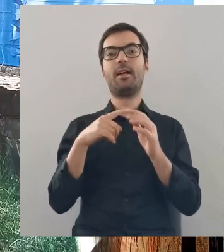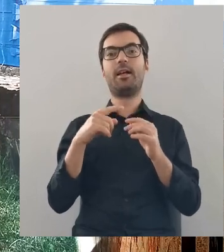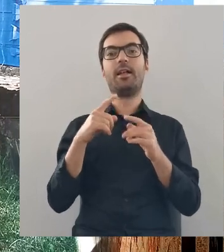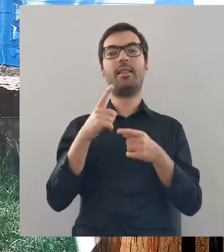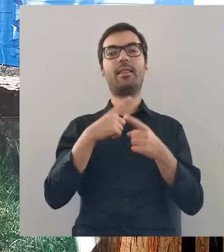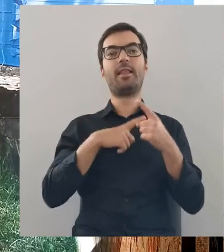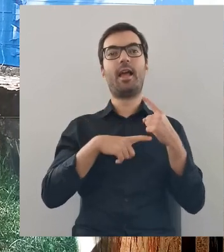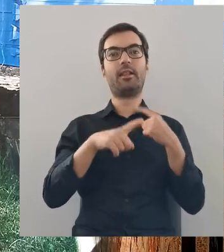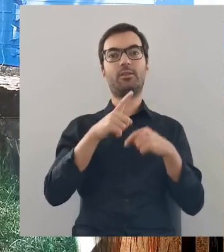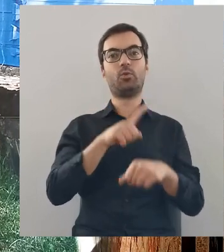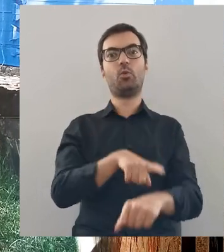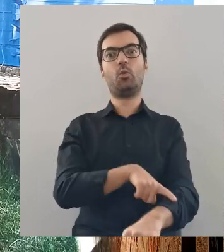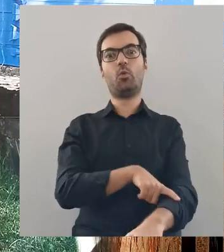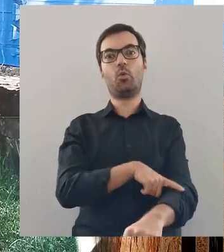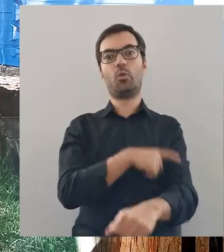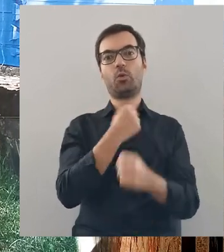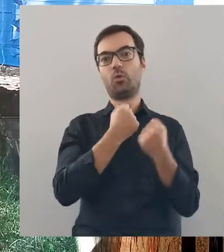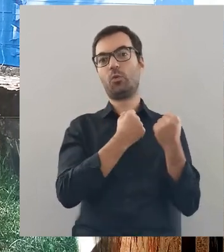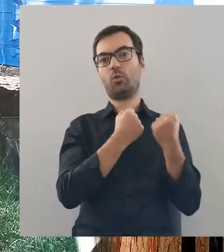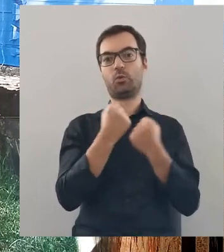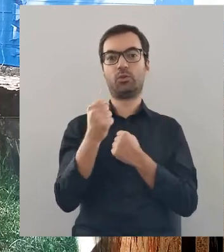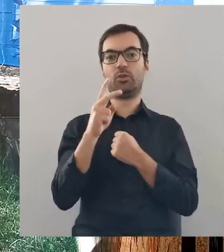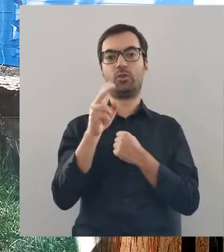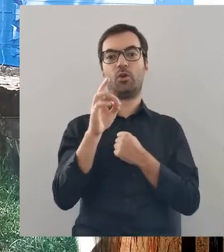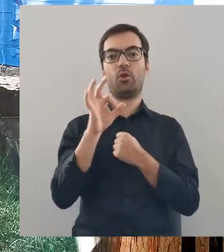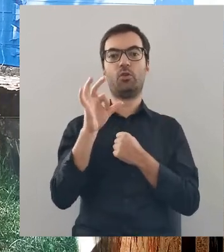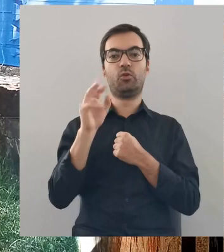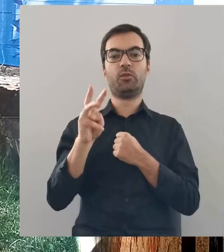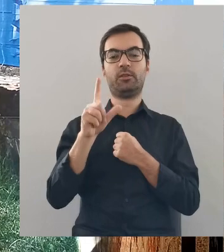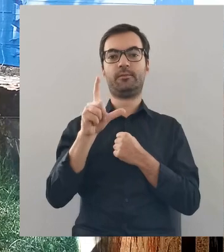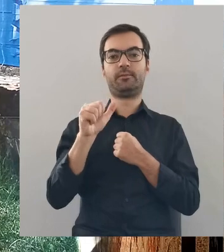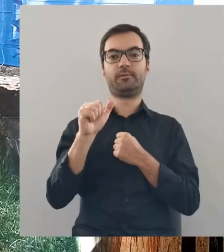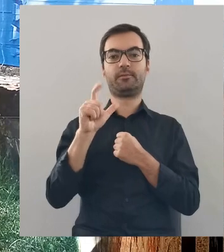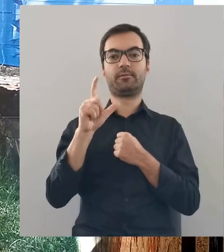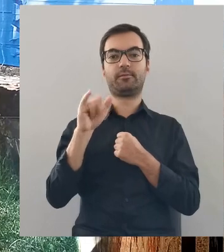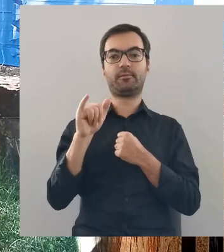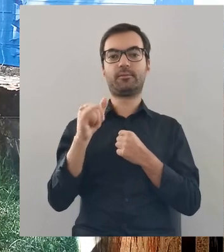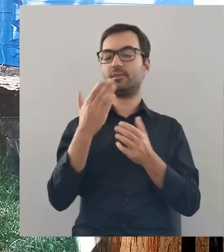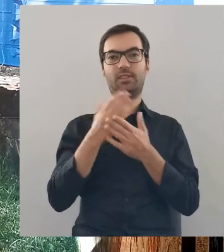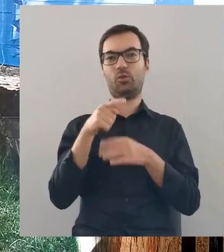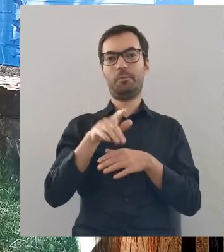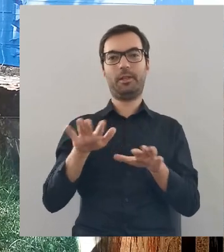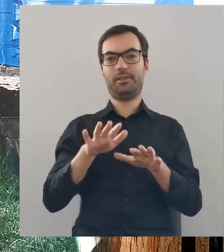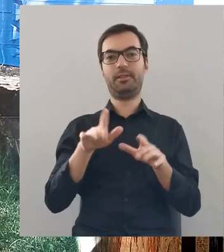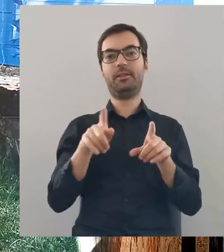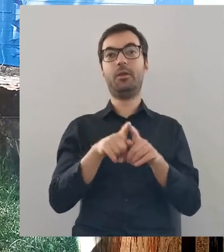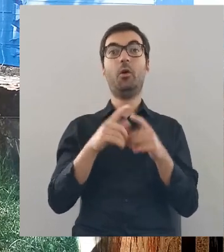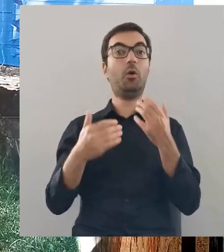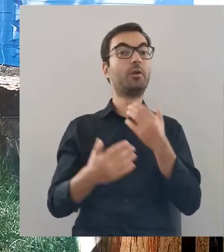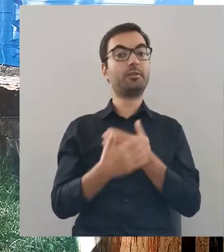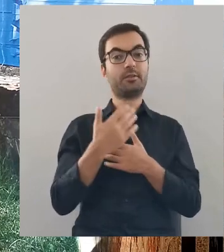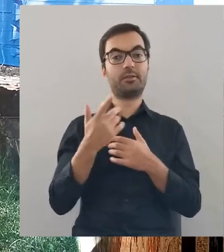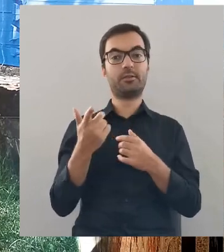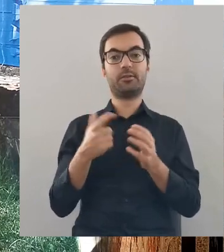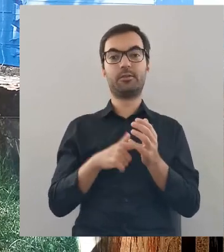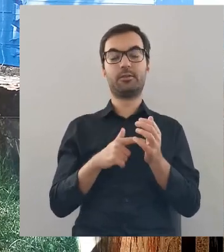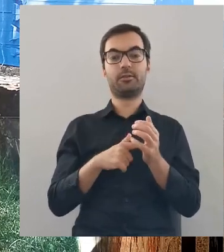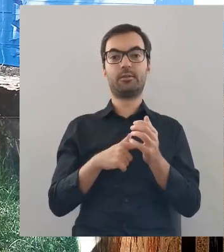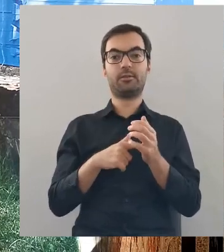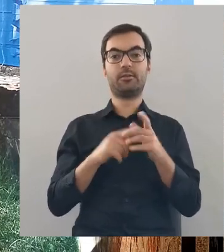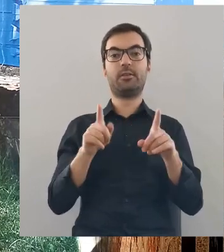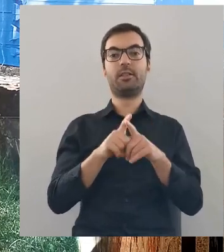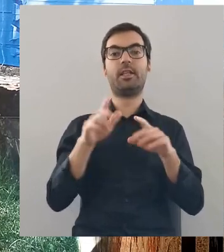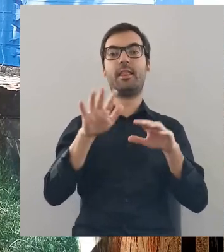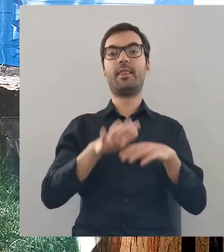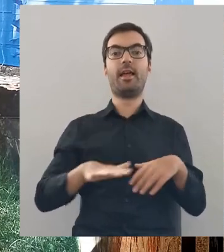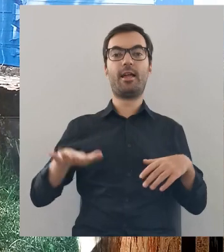zwyczaju, który dosyć długo był kultywowany w Kosowie Lackim. I nie tylko w Kosowie Lackim, bo okazało się, że